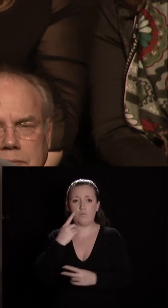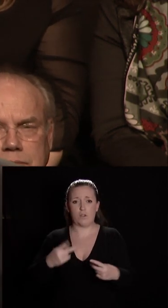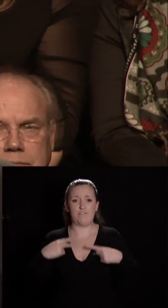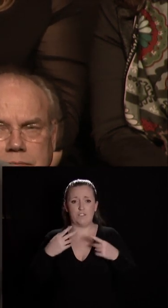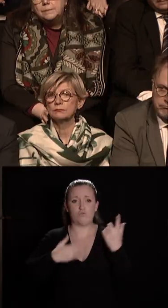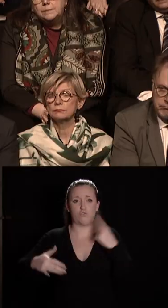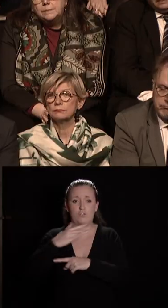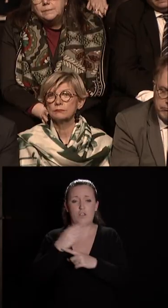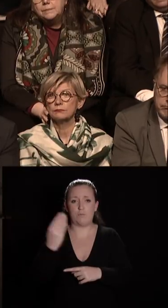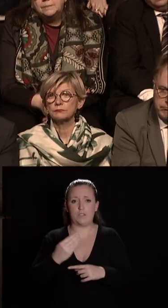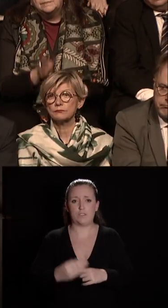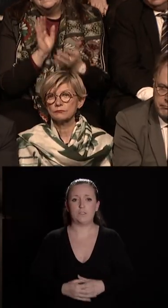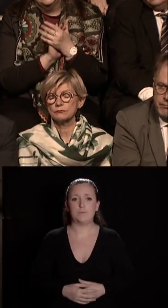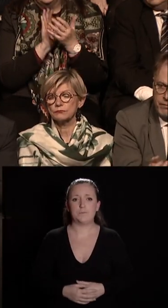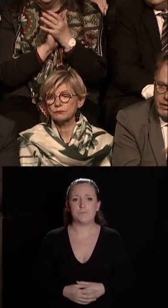sociale